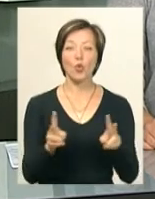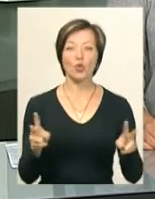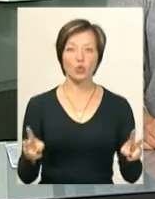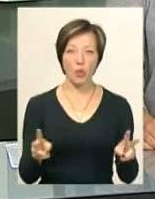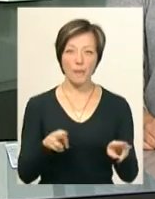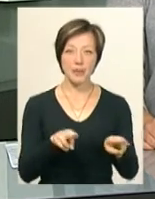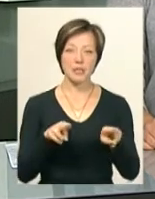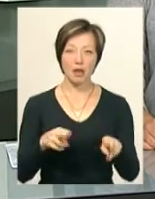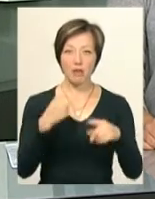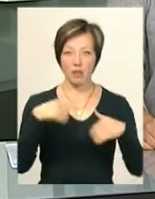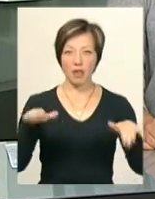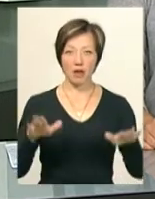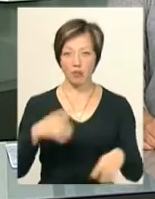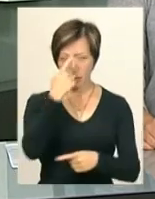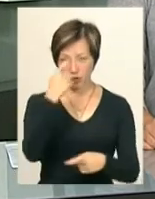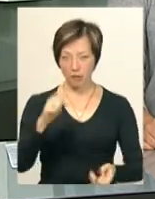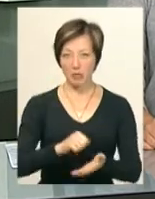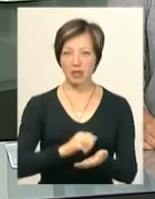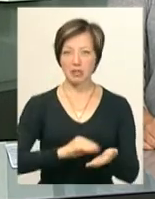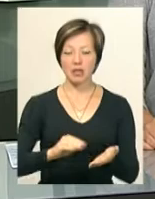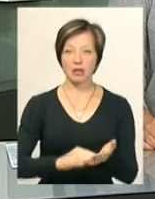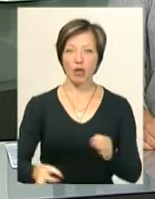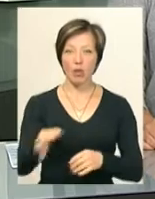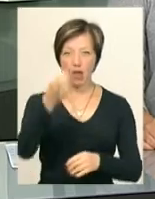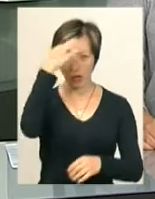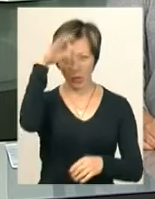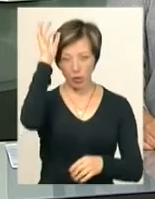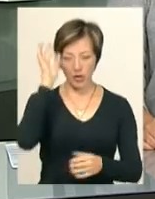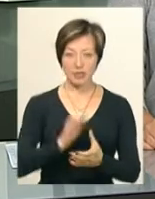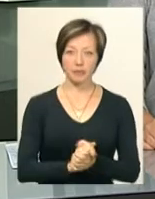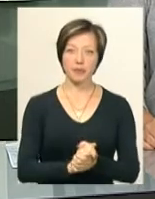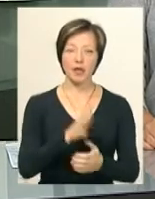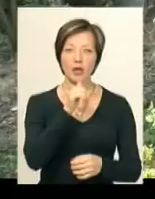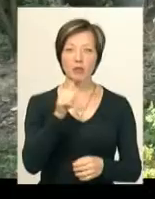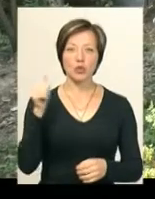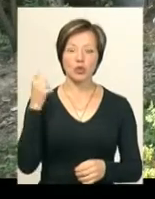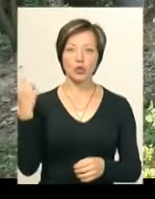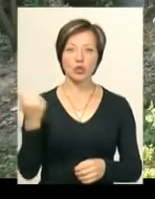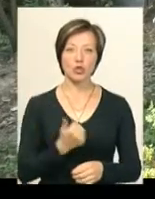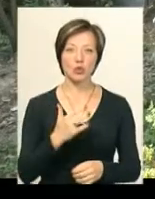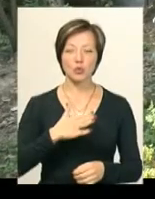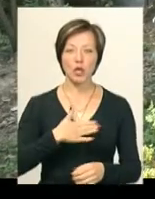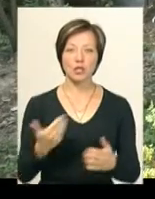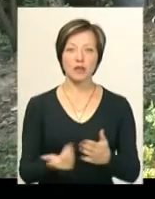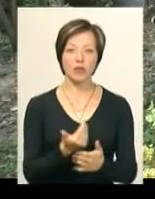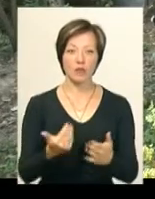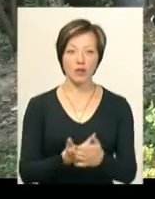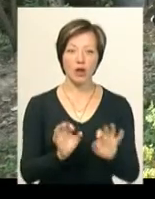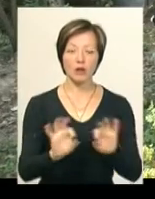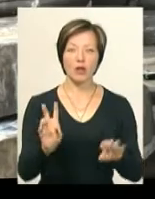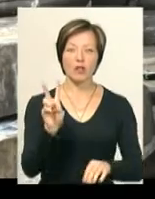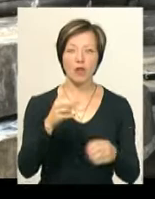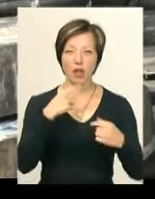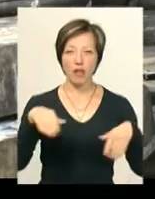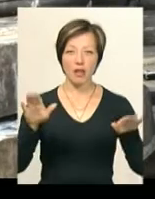підстрелив птахів. Про це повідомила прес-секретар обласної поліції Інна Глега. Минулого тижня у наших випусках новин ми розповідали про двох